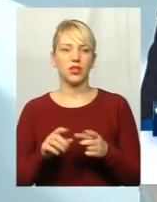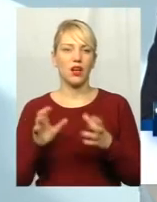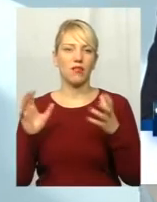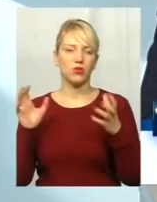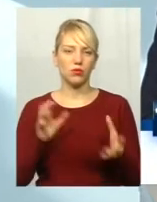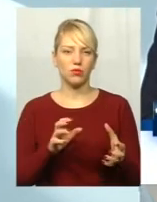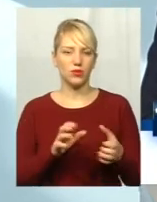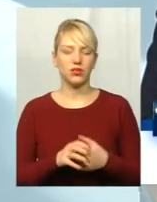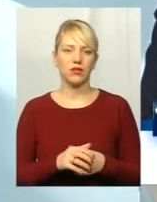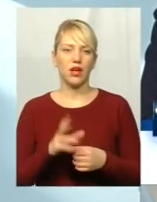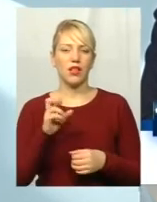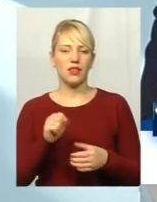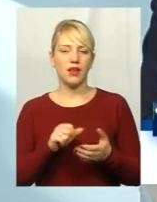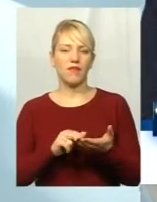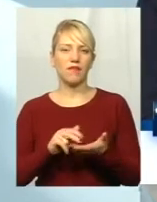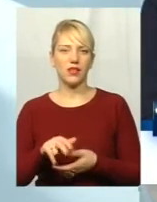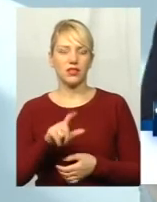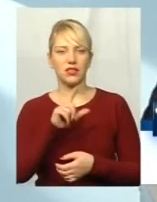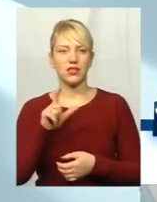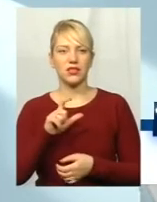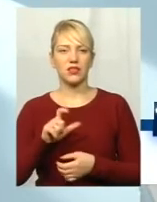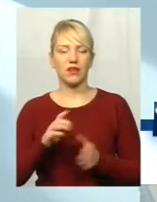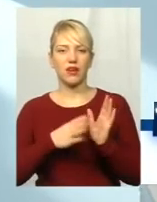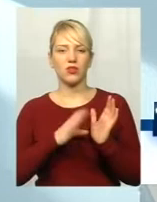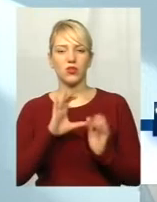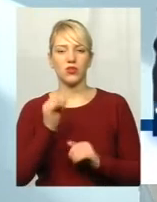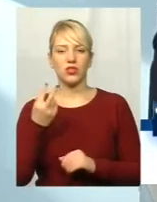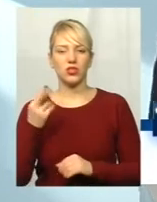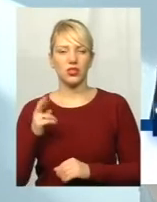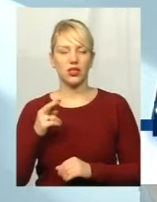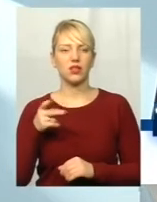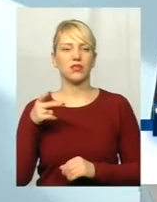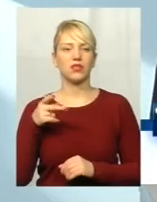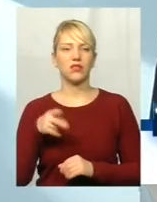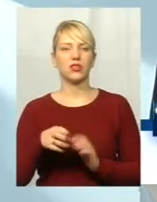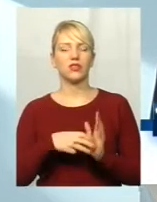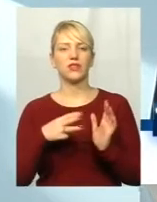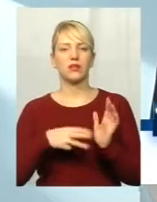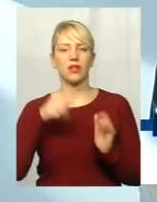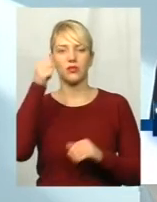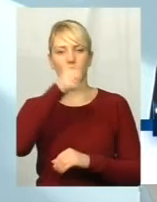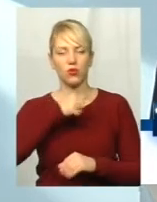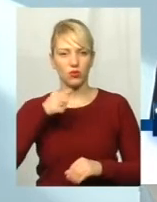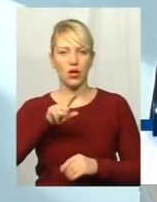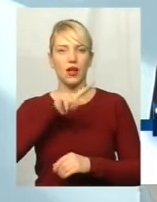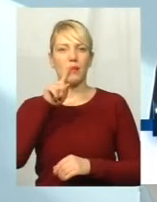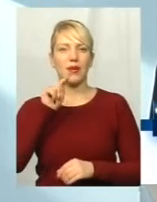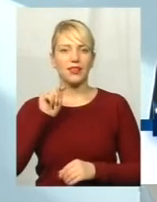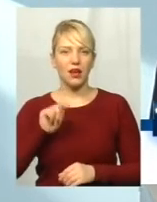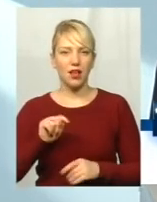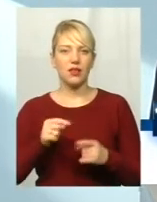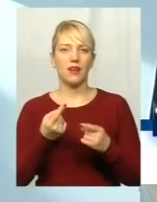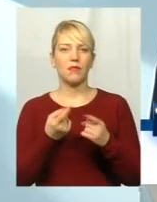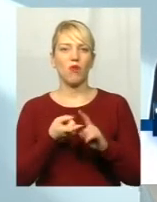на вихід з 9 січня 2018 року. Питання пов'язано з тим,